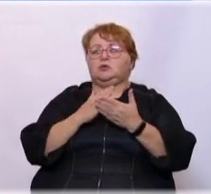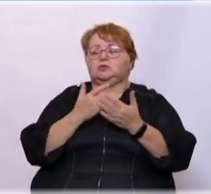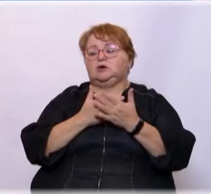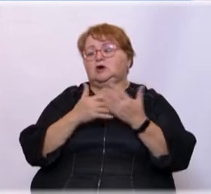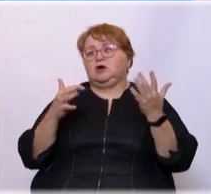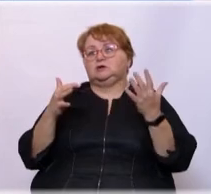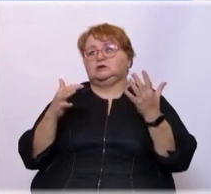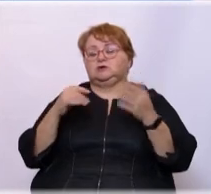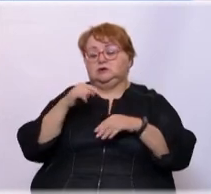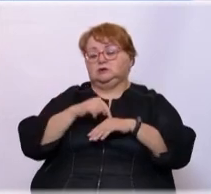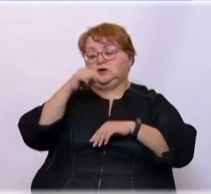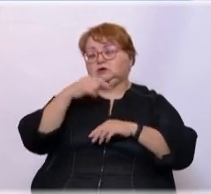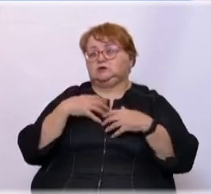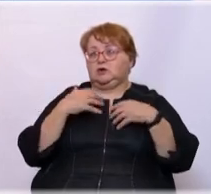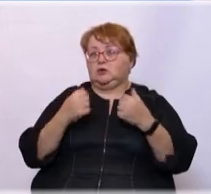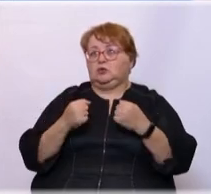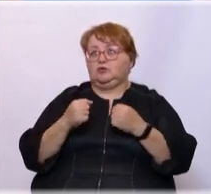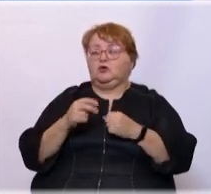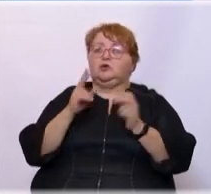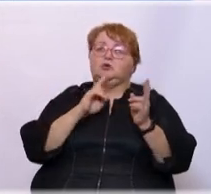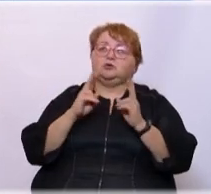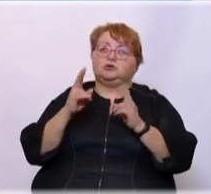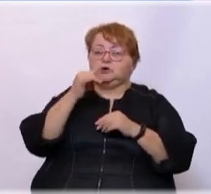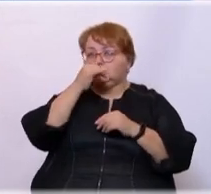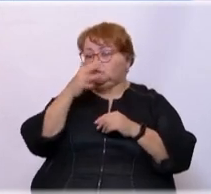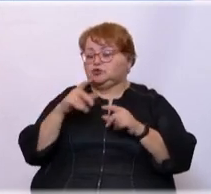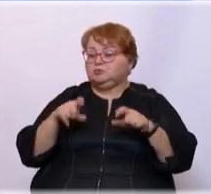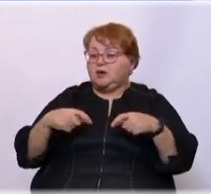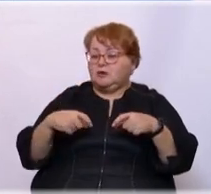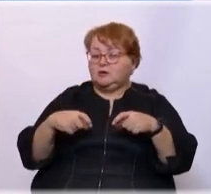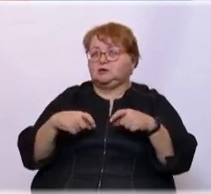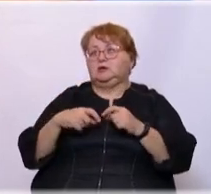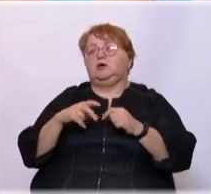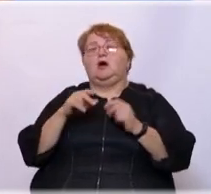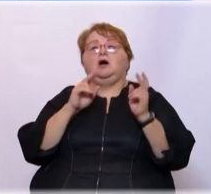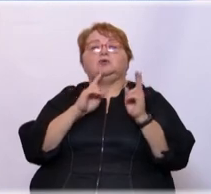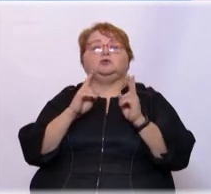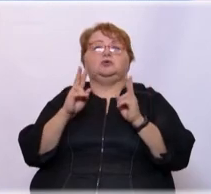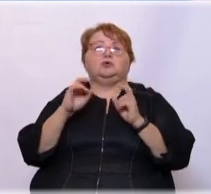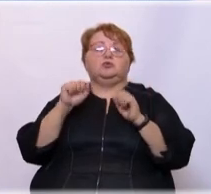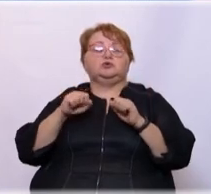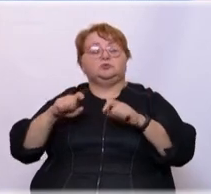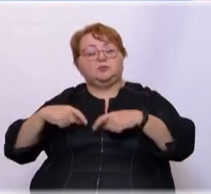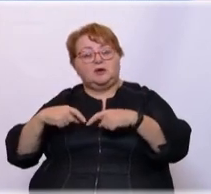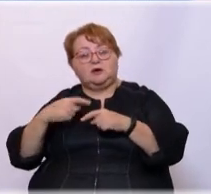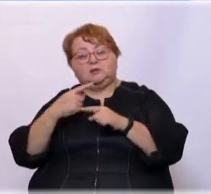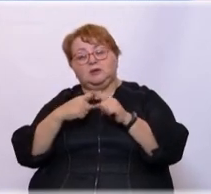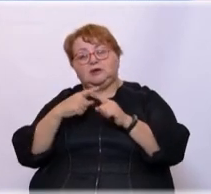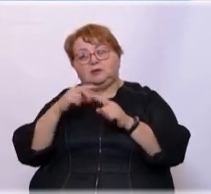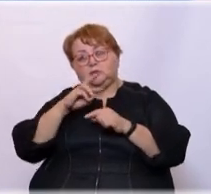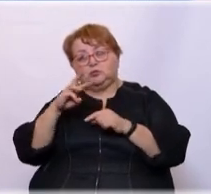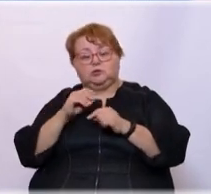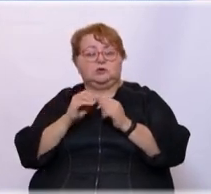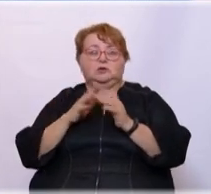состояние здоровья. Ну… Кто-то не может вообще бегать. Вот. А кто-то может побегать полторы минуты, не больше.